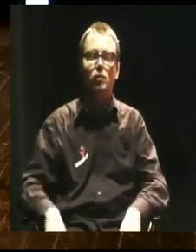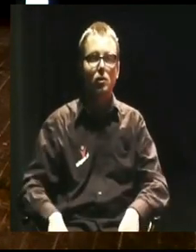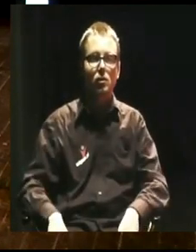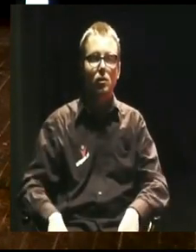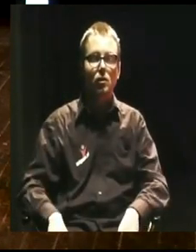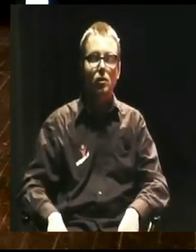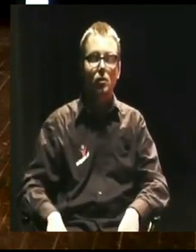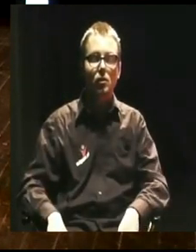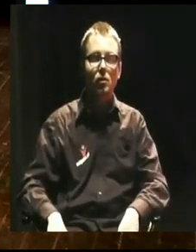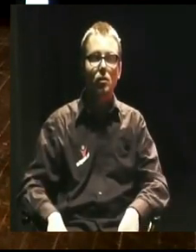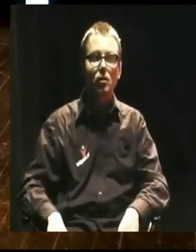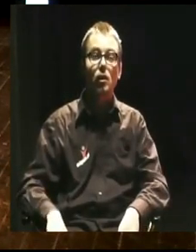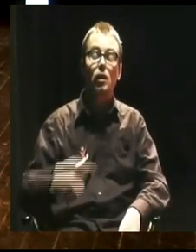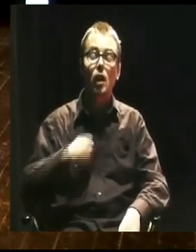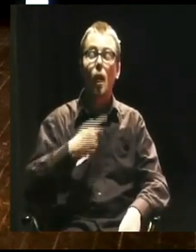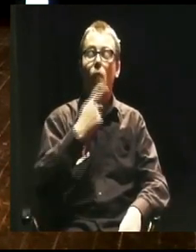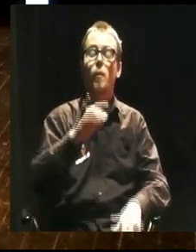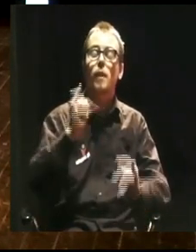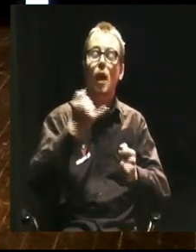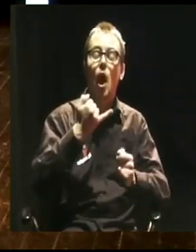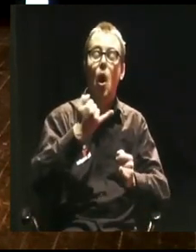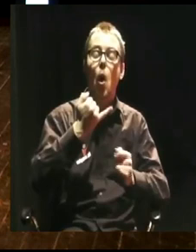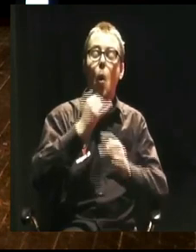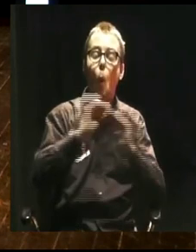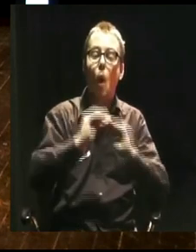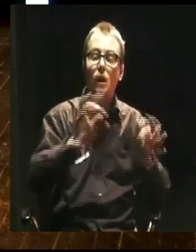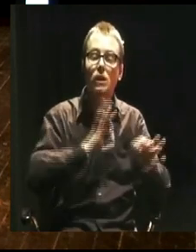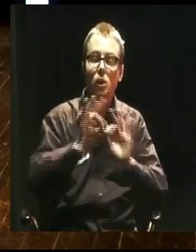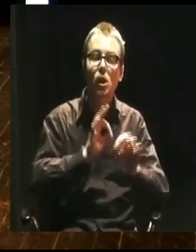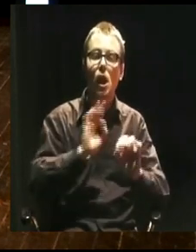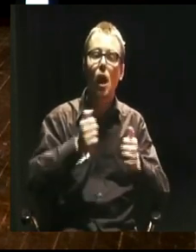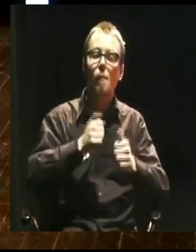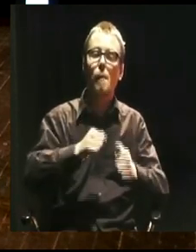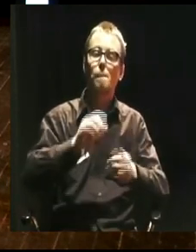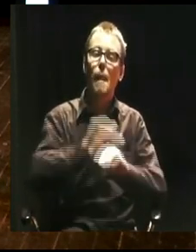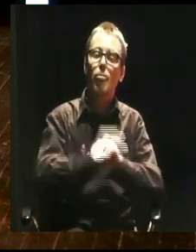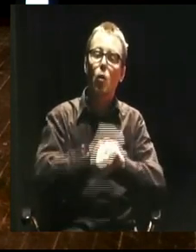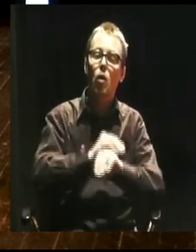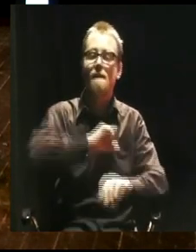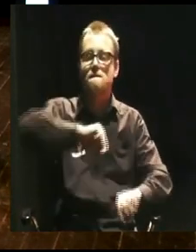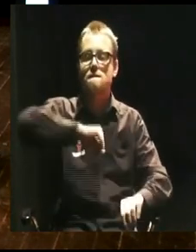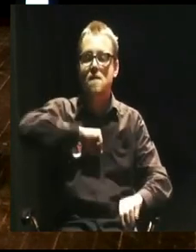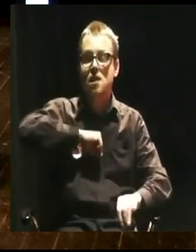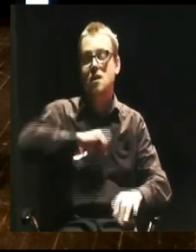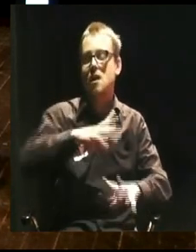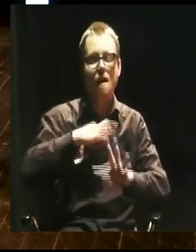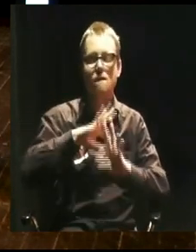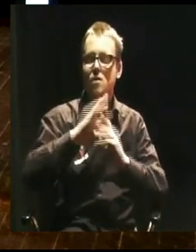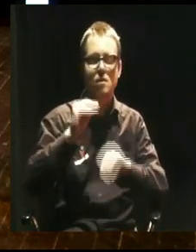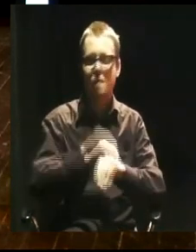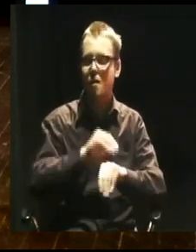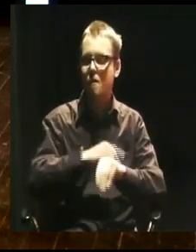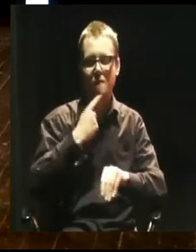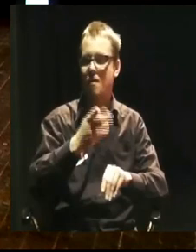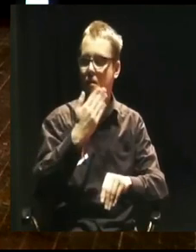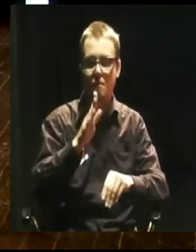można się jej uczyć w sposób fajny. Ja tutaj nie będę wymieniał wszystkich metod, ponieważ ich jest od groma. Zacznijmy od